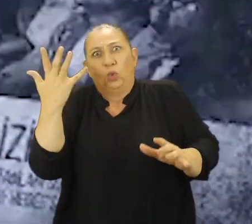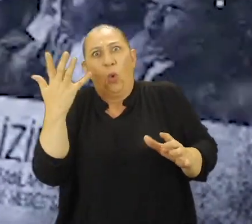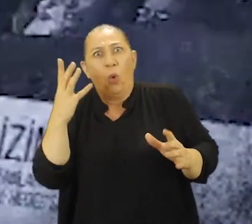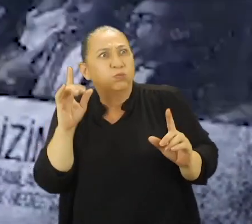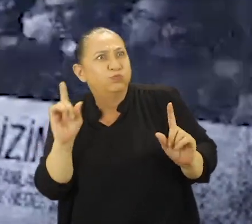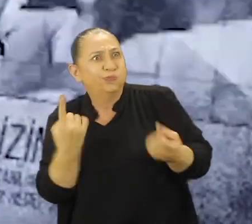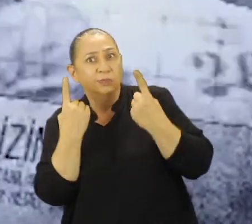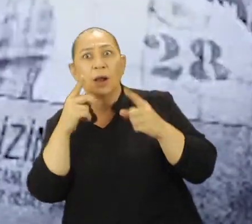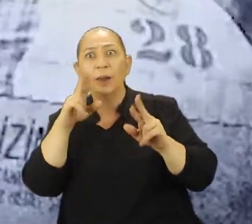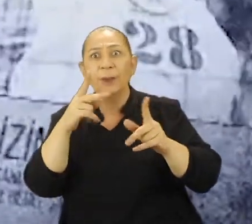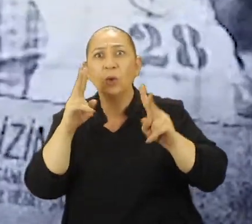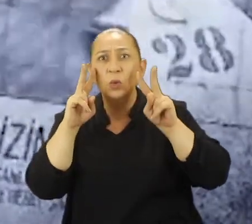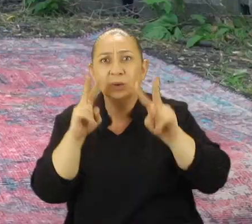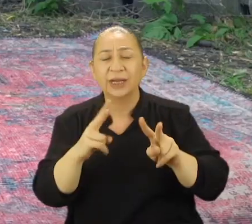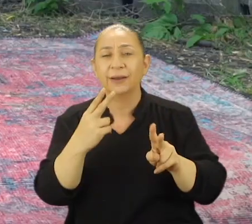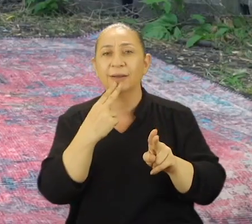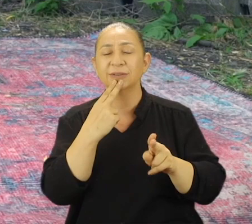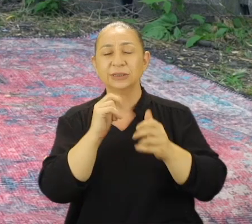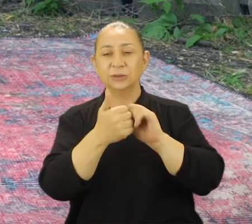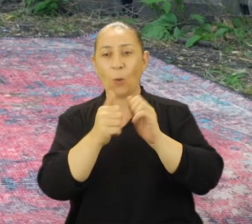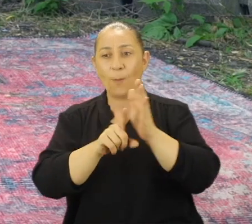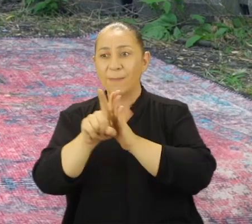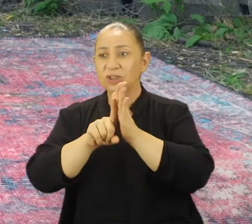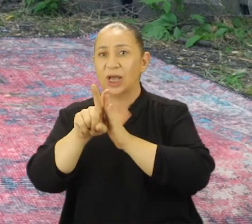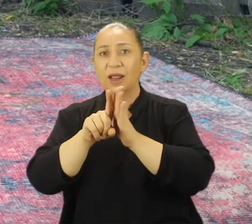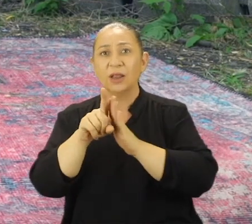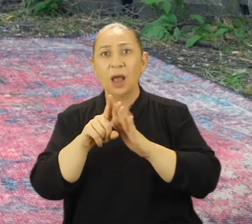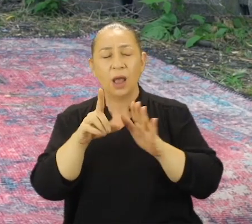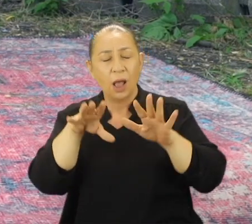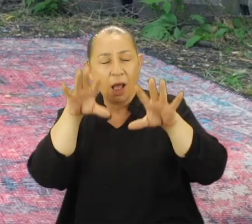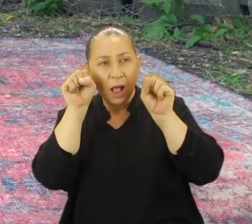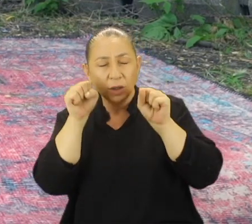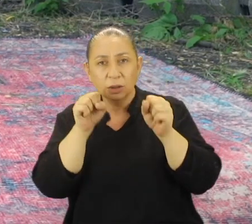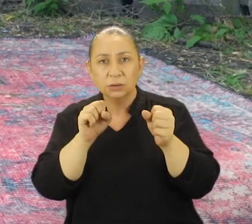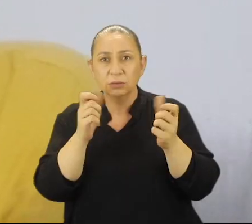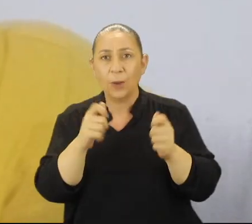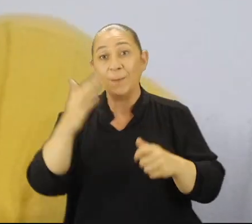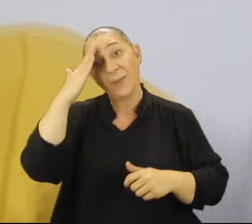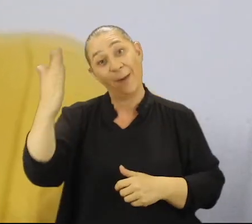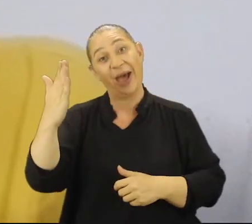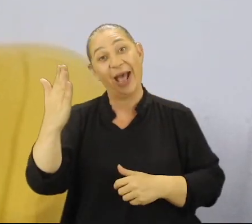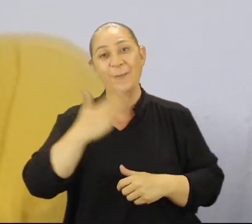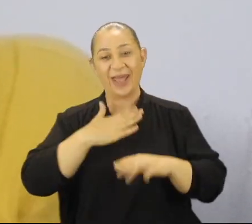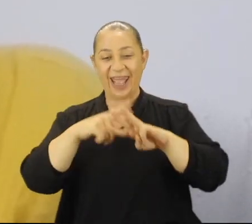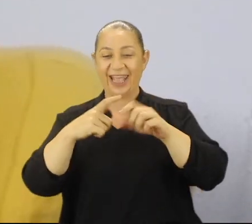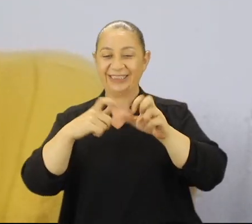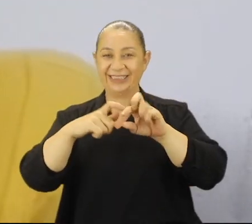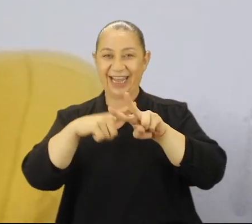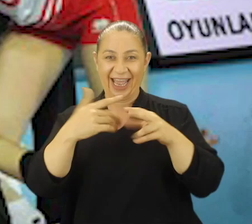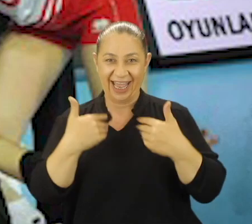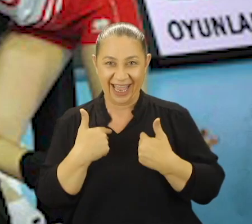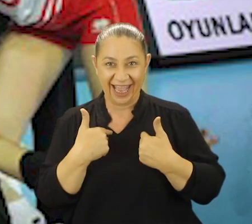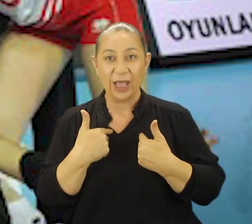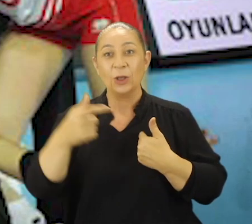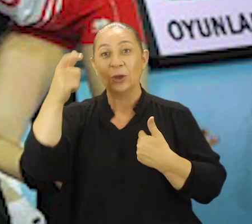sıra dışı bir durum gibi lanse ederek kadınların spordaki başarılarında algı yönetimi yapılmaktı. Merhaba, ben Esra Gümüş